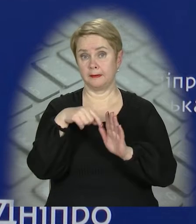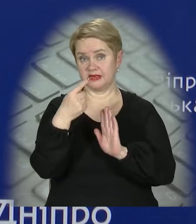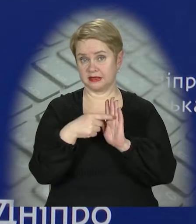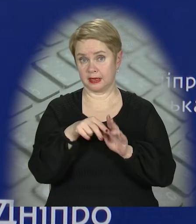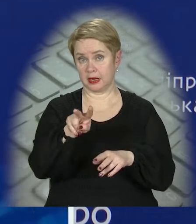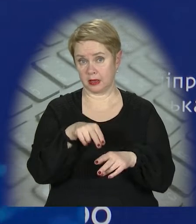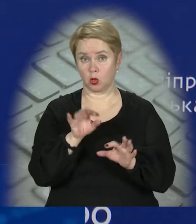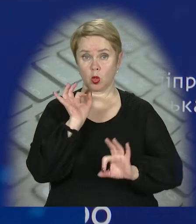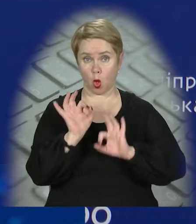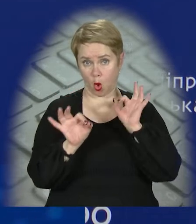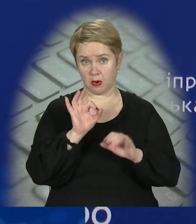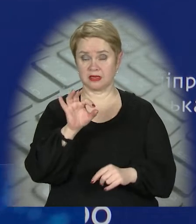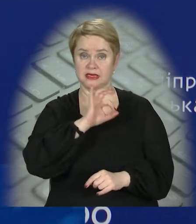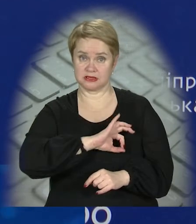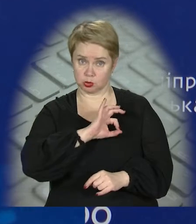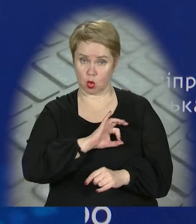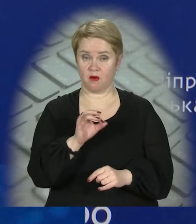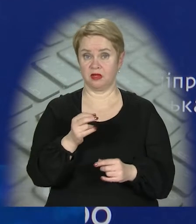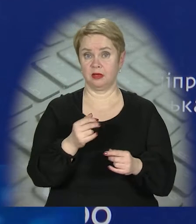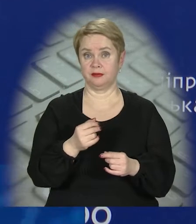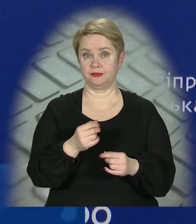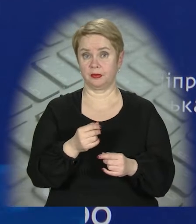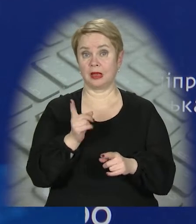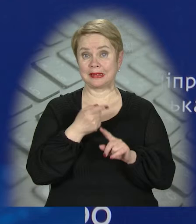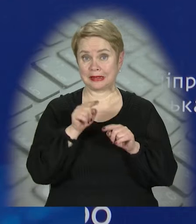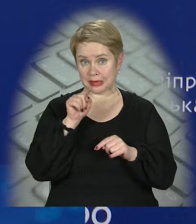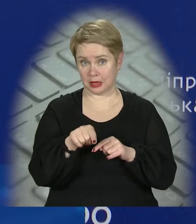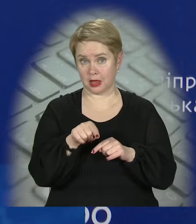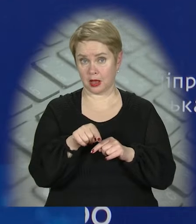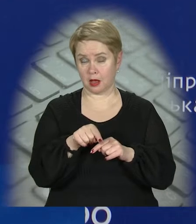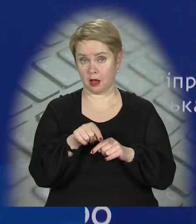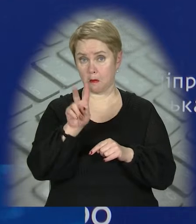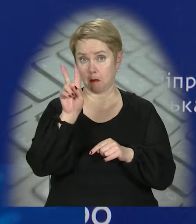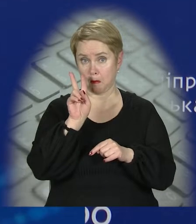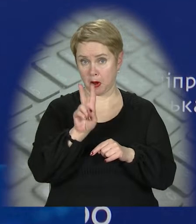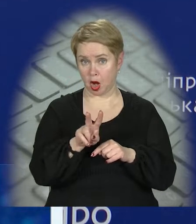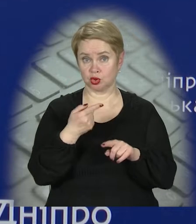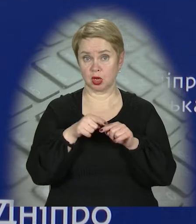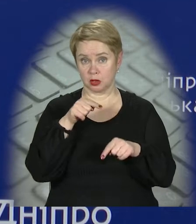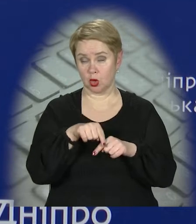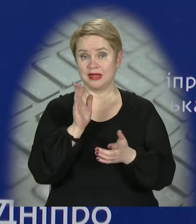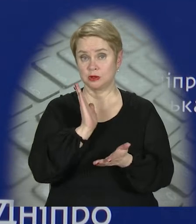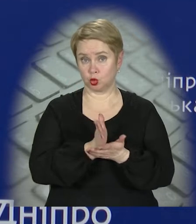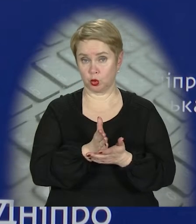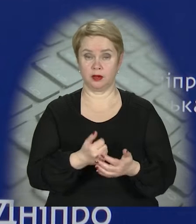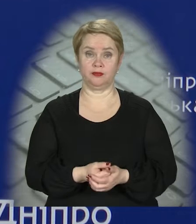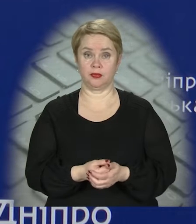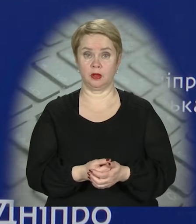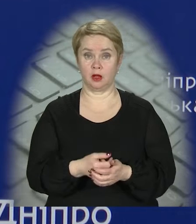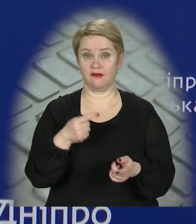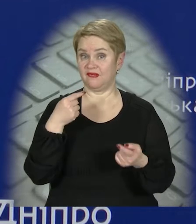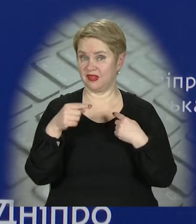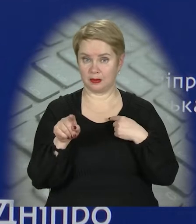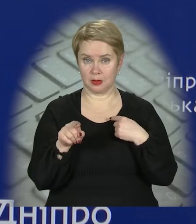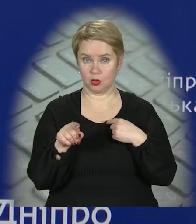вони досить нормально пристосовані до тієї колійної мережі, яка наразі існує, на відміну